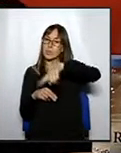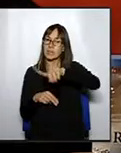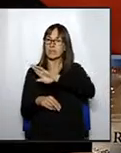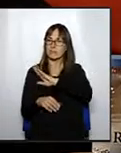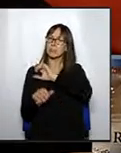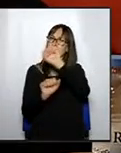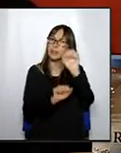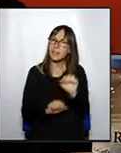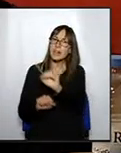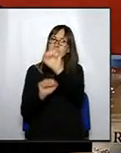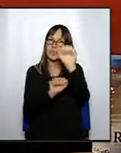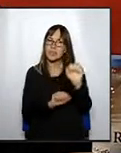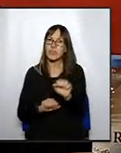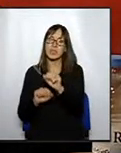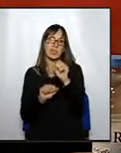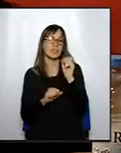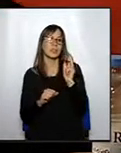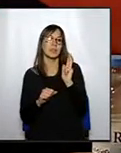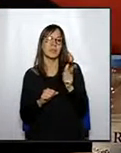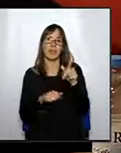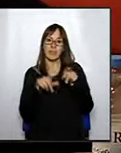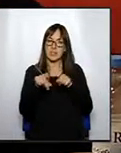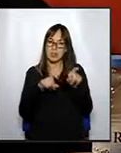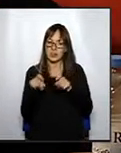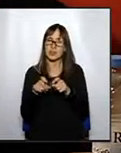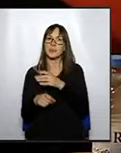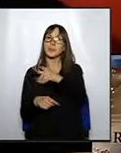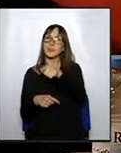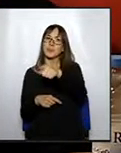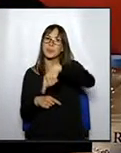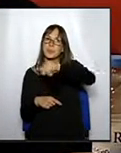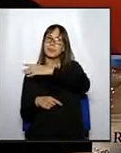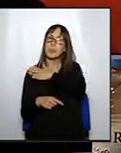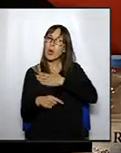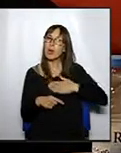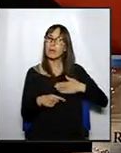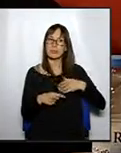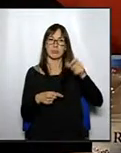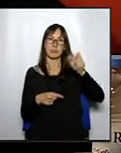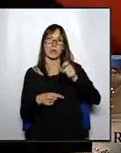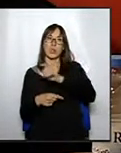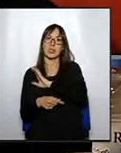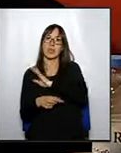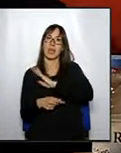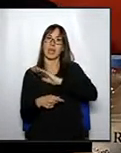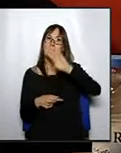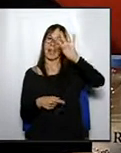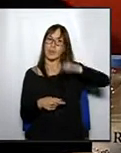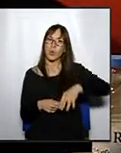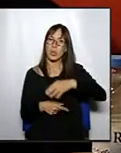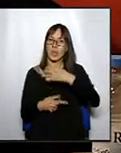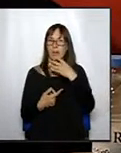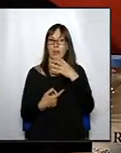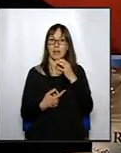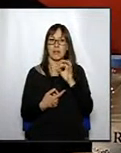defensors, defensors del dret a decidir d'aquí a Catalunya, que vostès volen que el poble de Catalunya decideixi un sí o un no,